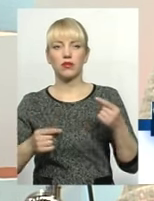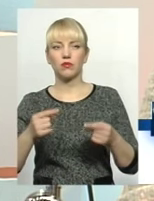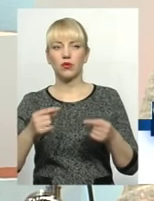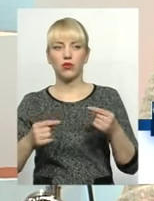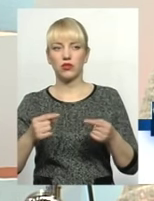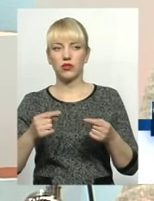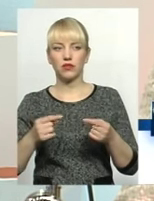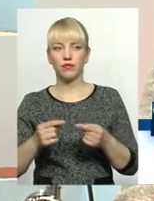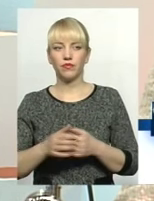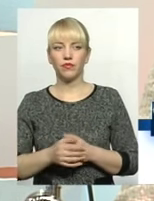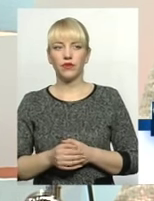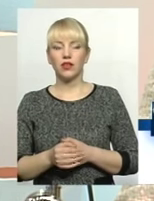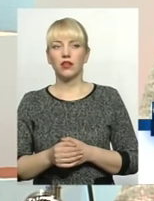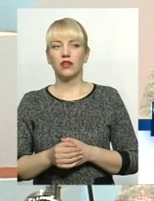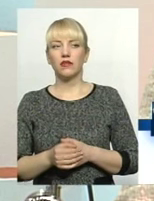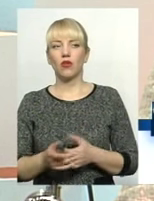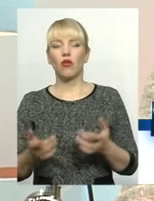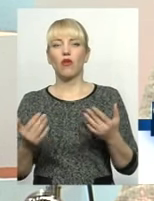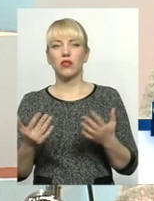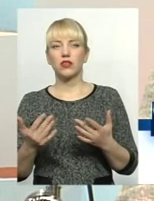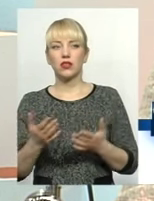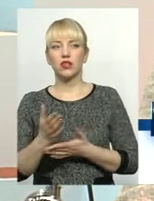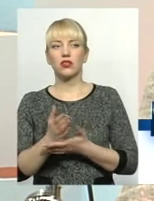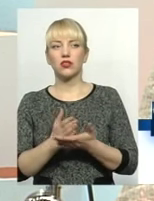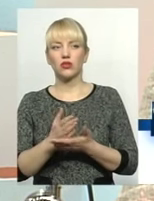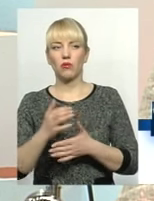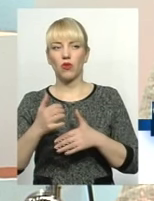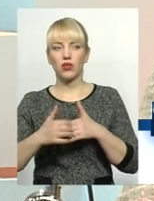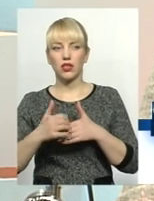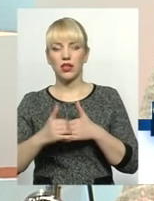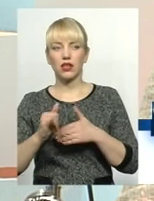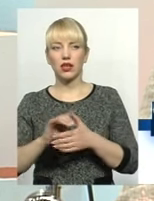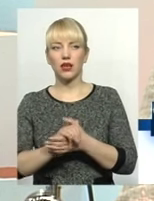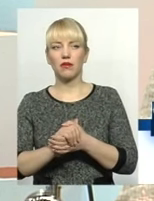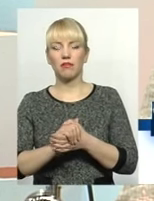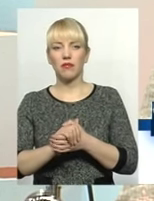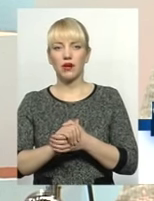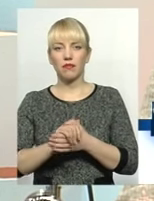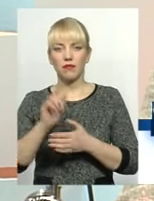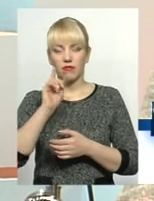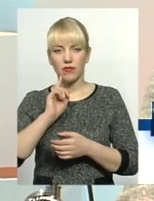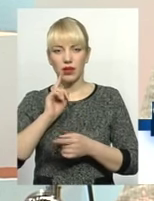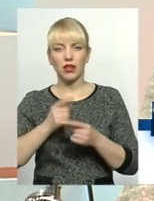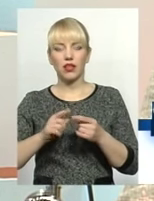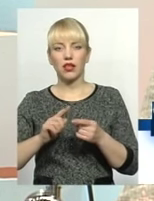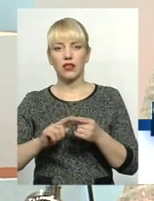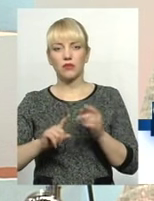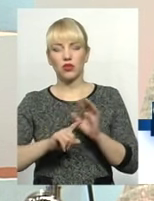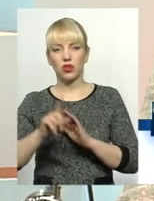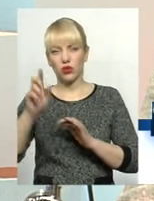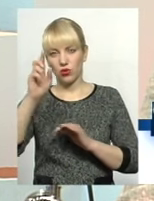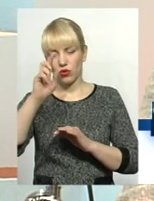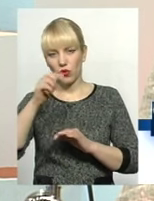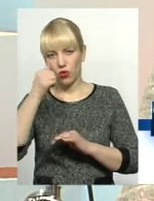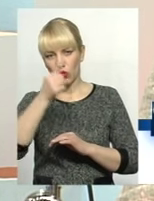примирних комісій. І, оскільки служба посередництва і примирення з початку року з прийняттям закону про державний бюджет дійсно